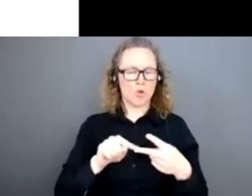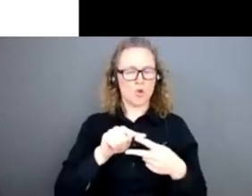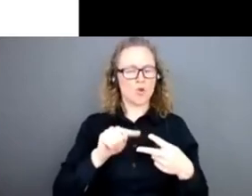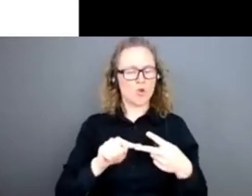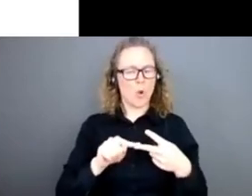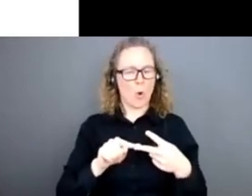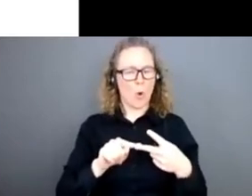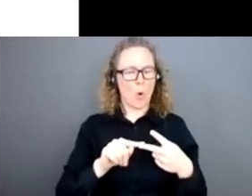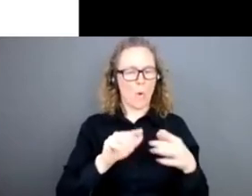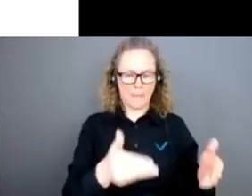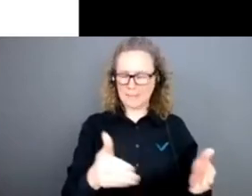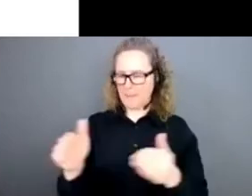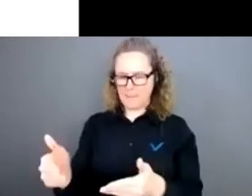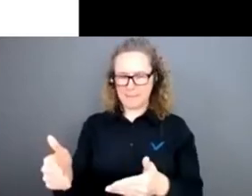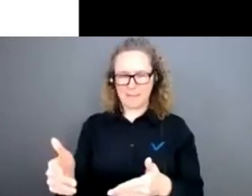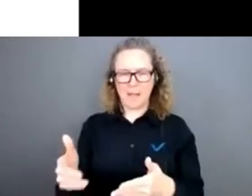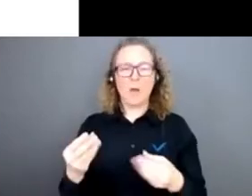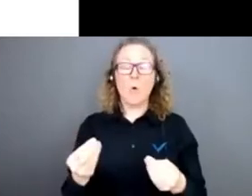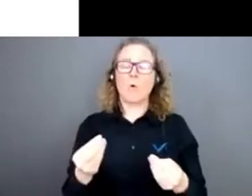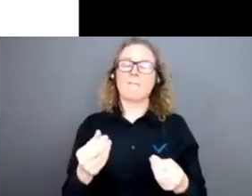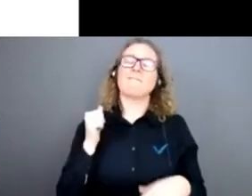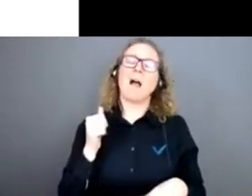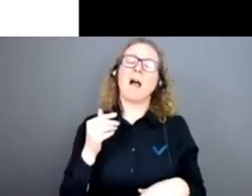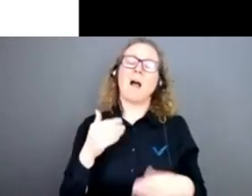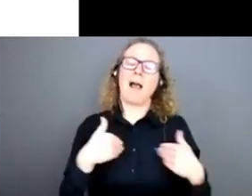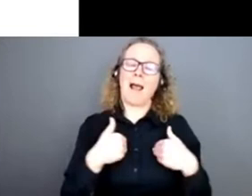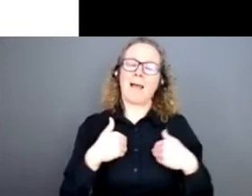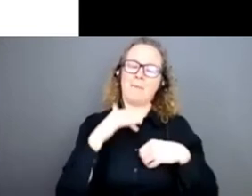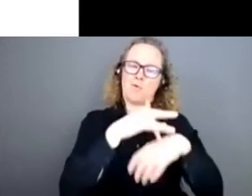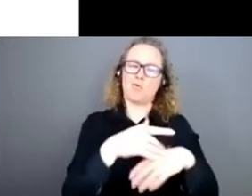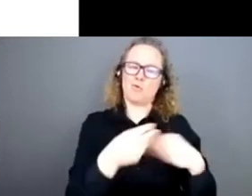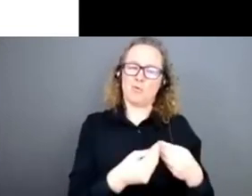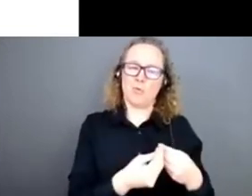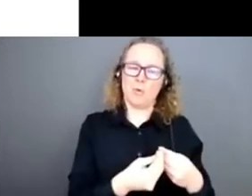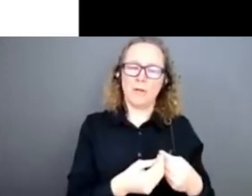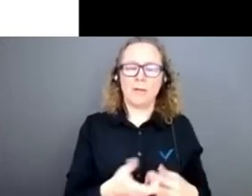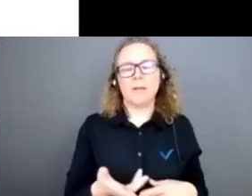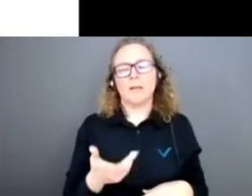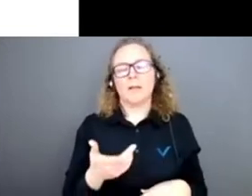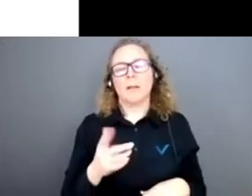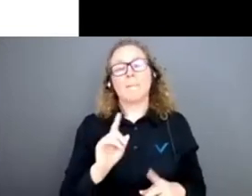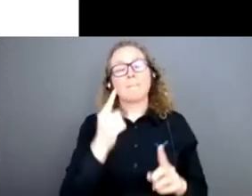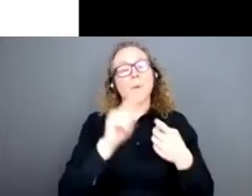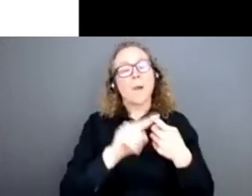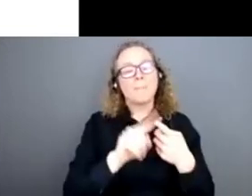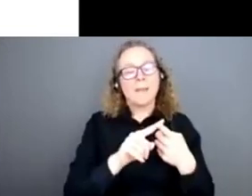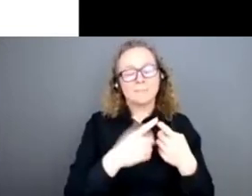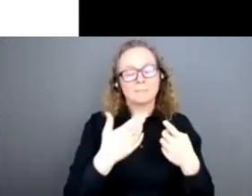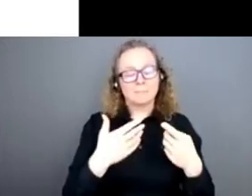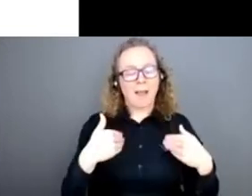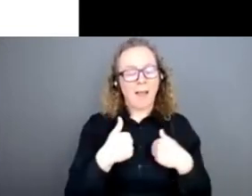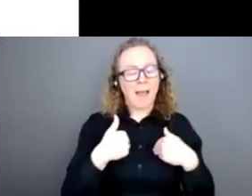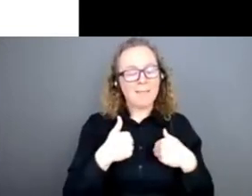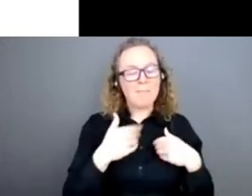où il y a le plus d'animaux qui sont concernés, à savoir le bien-être des animaux d'élevage et